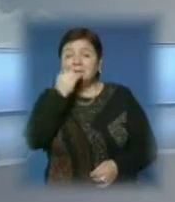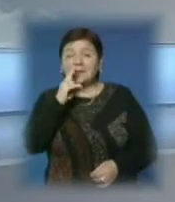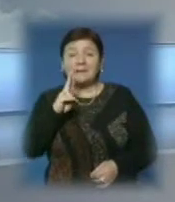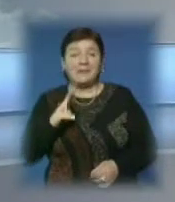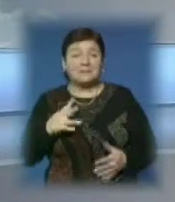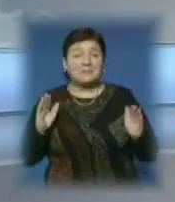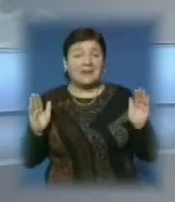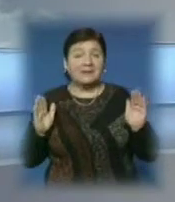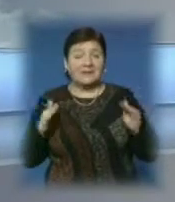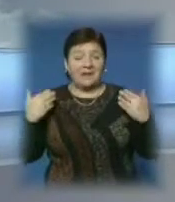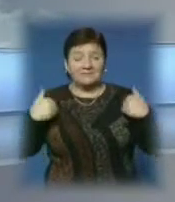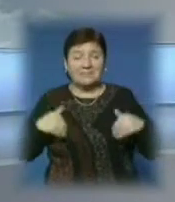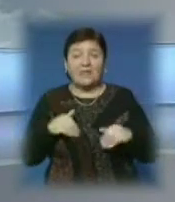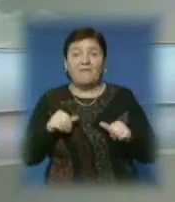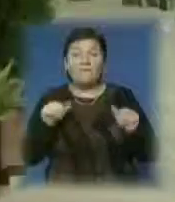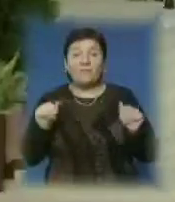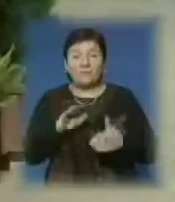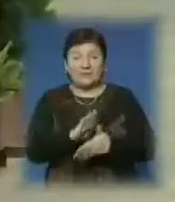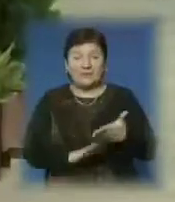чудово фізичну форму – дивіться далі.